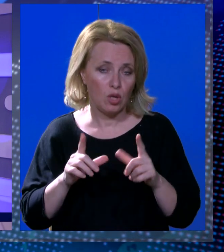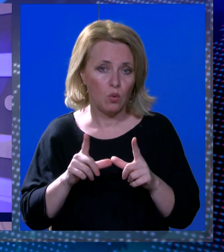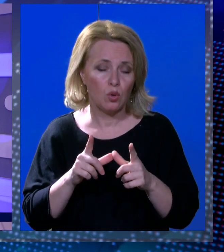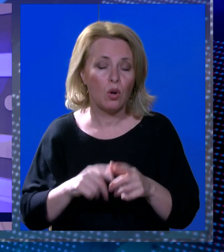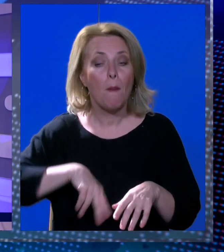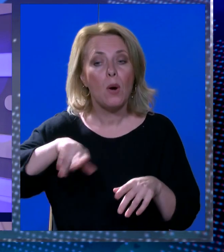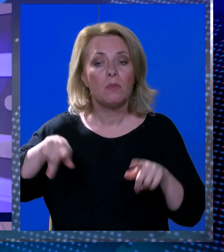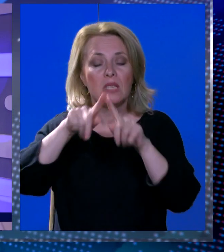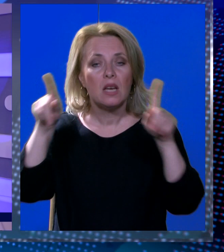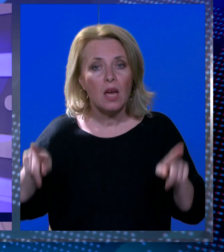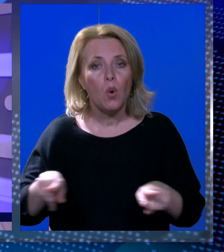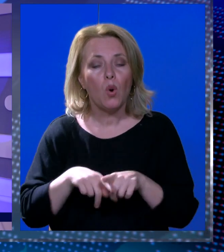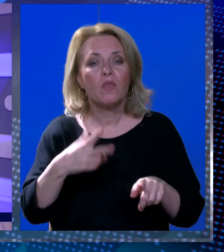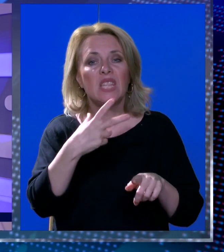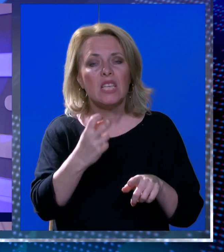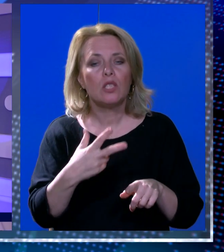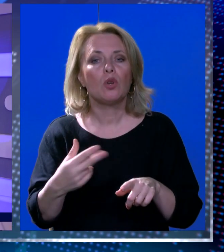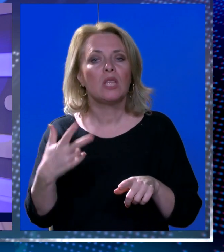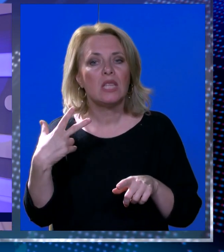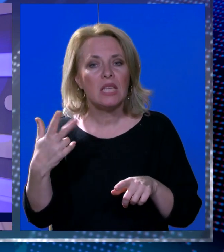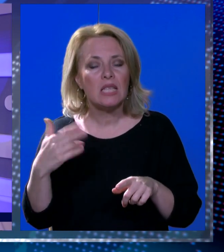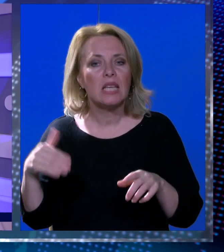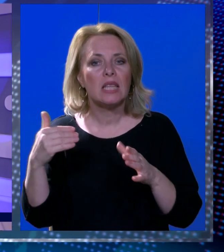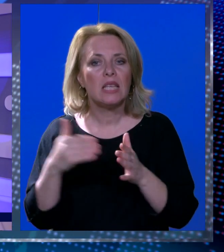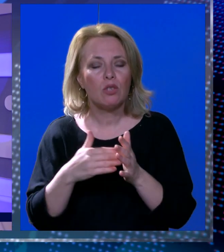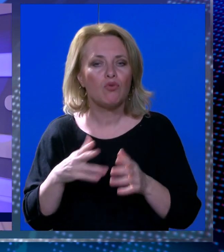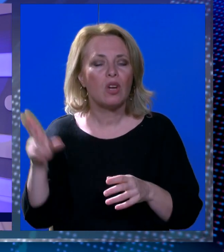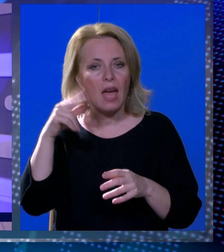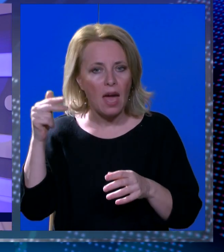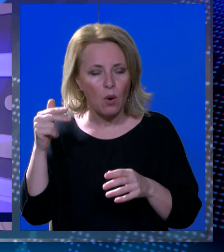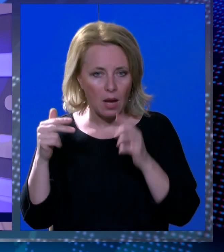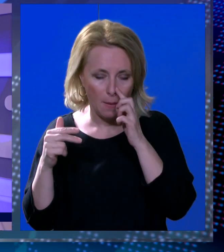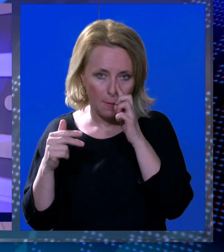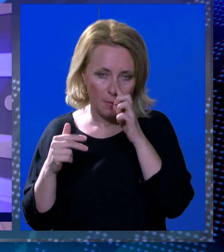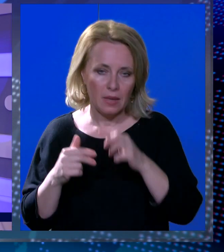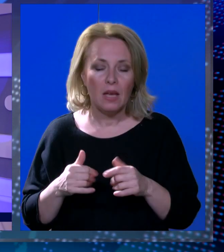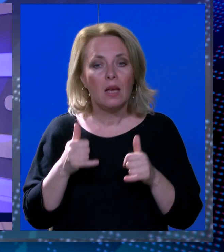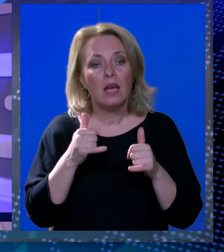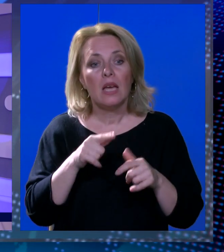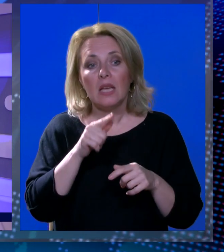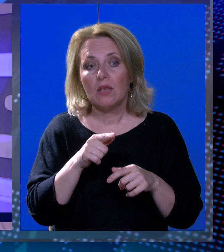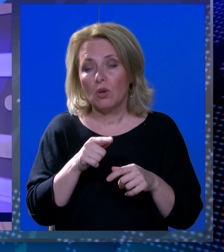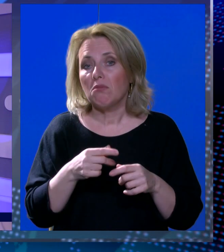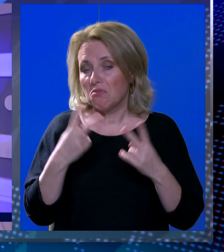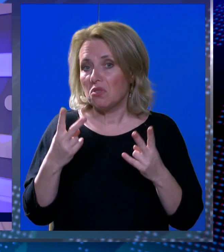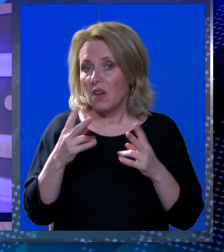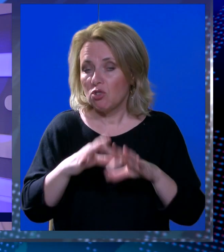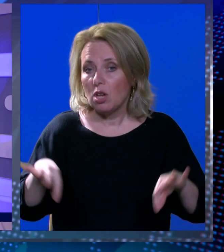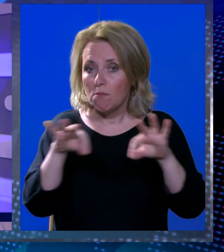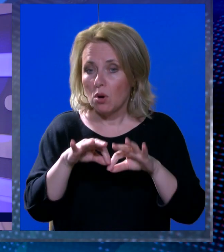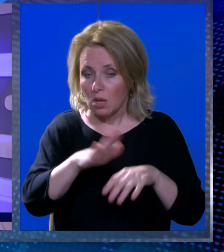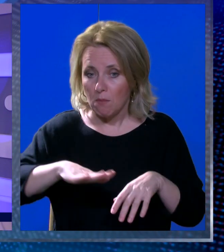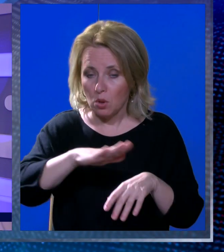tisuća eura vrijeden ugovor za izradu projektne dokumentacije, a iz općine poručuju kako je upravo to jedan od najvažnijih